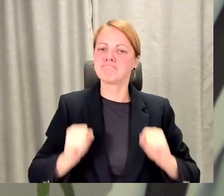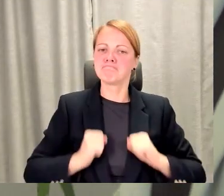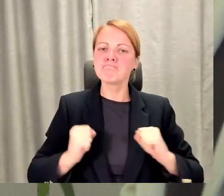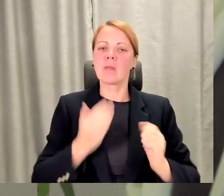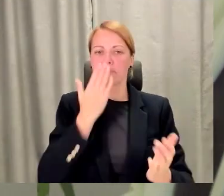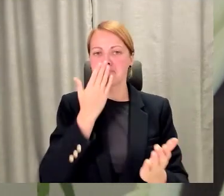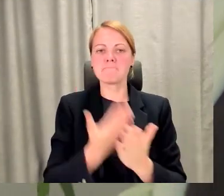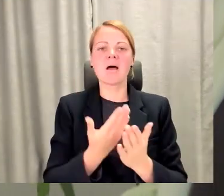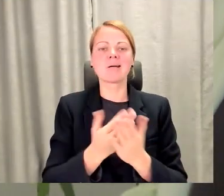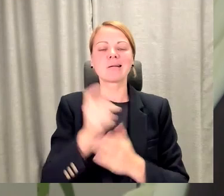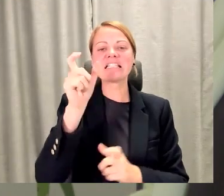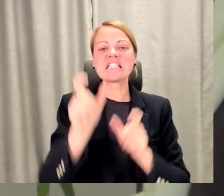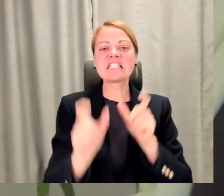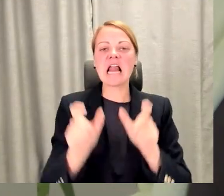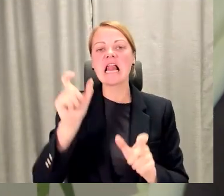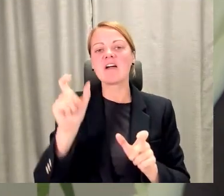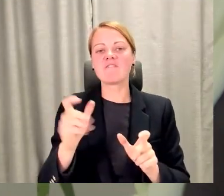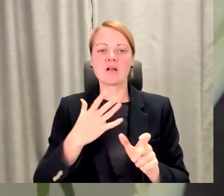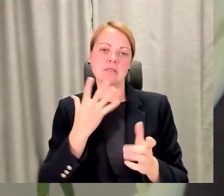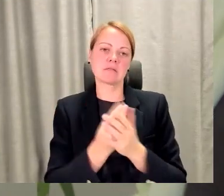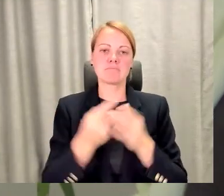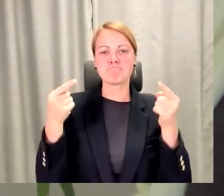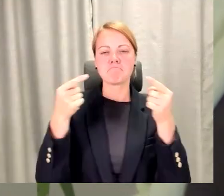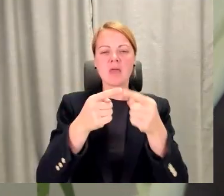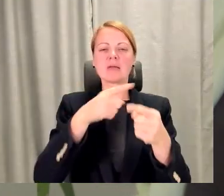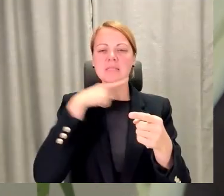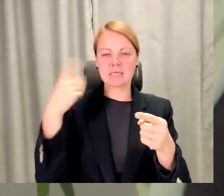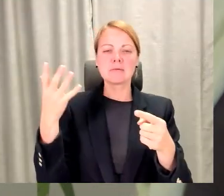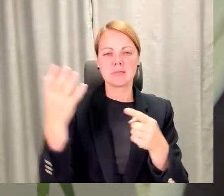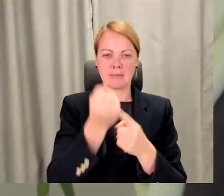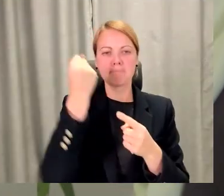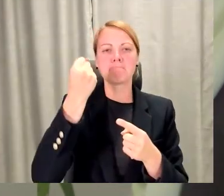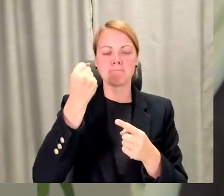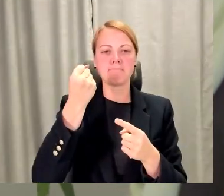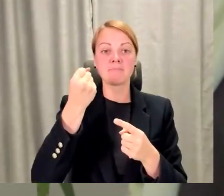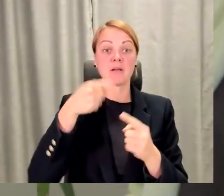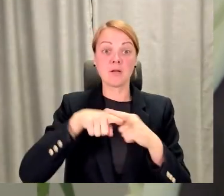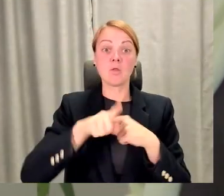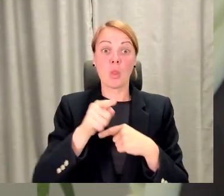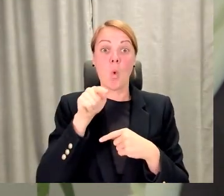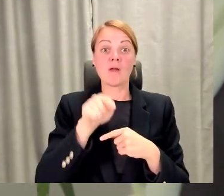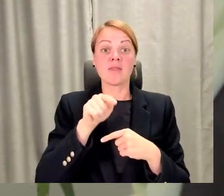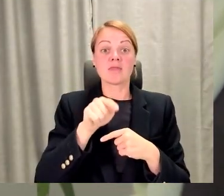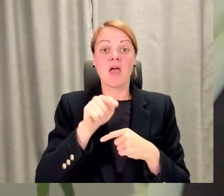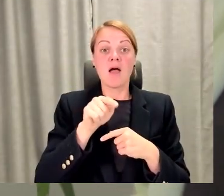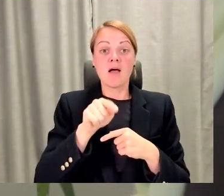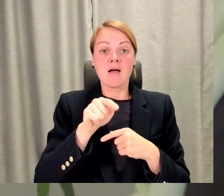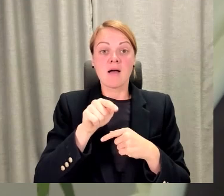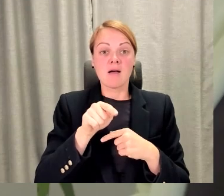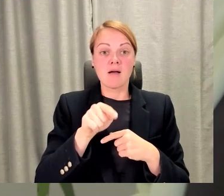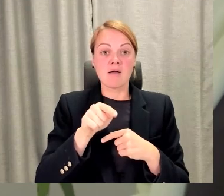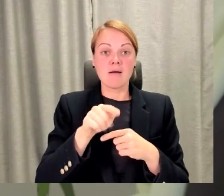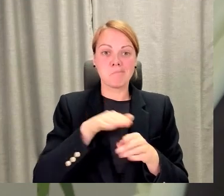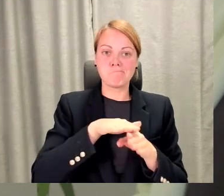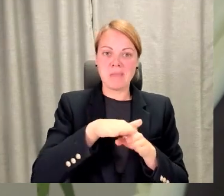nospraucis savu kaut kādu mērķi, ko viņš vēlas sasniegt attiecīgi no tā, izejot, vai nu viņš pilnēdos šīs zināšanas un meklē